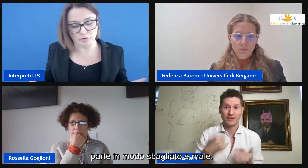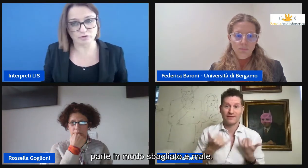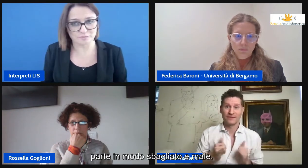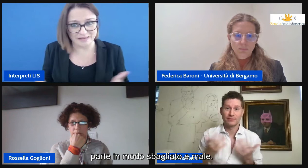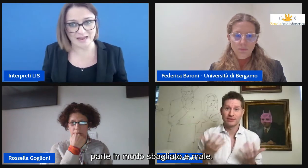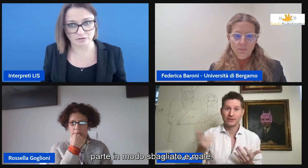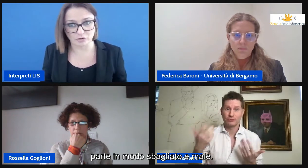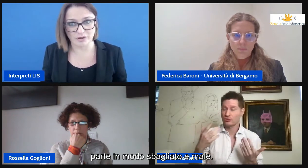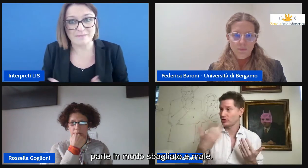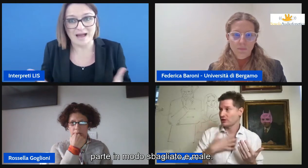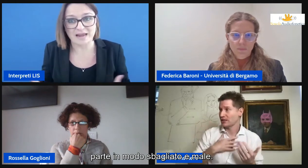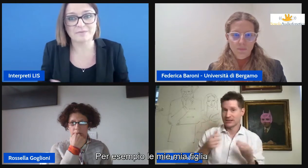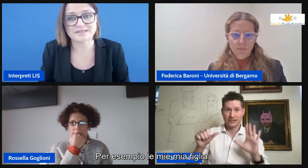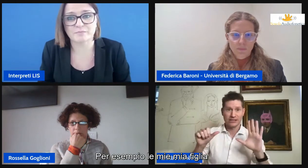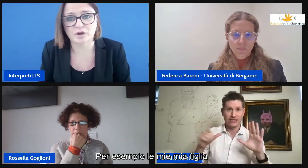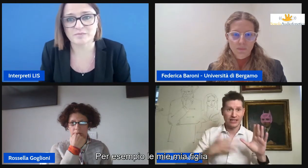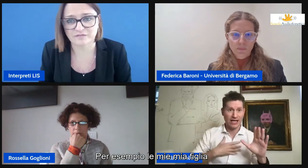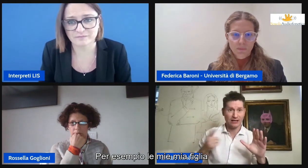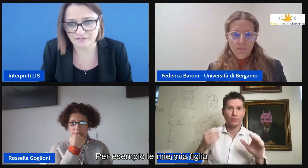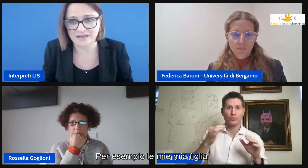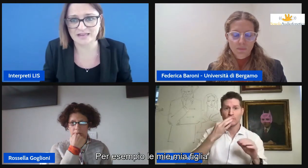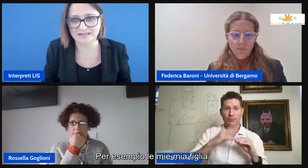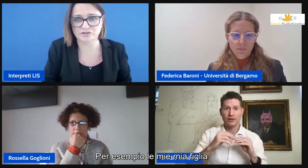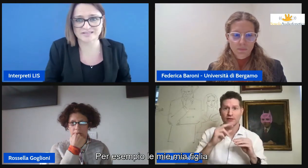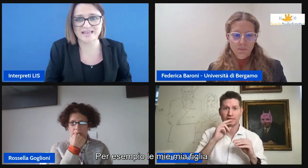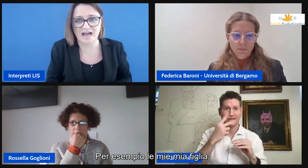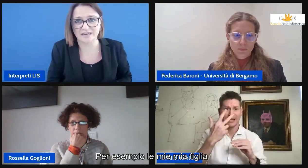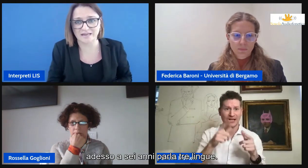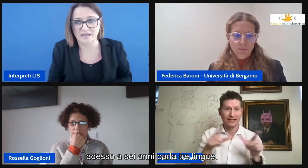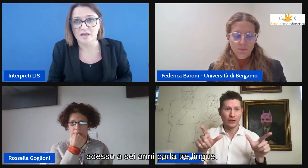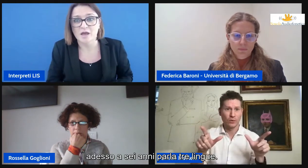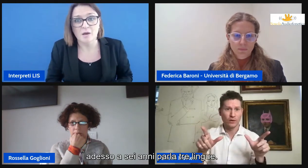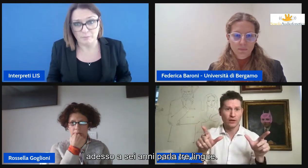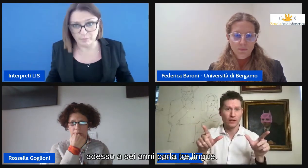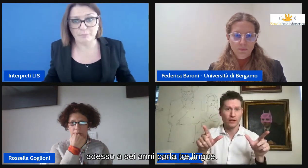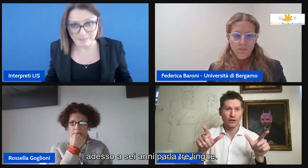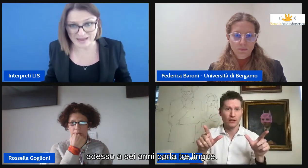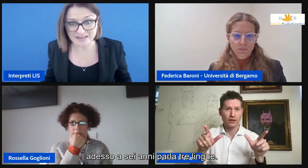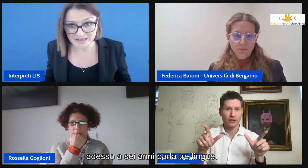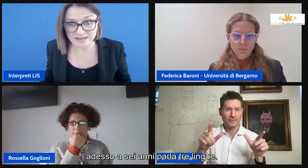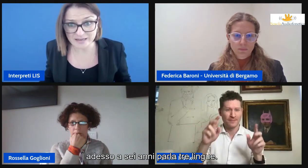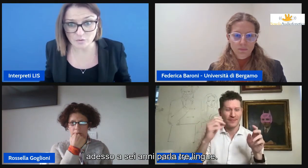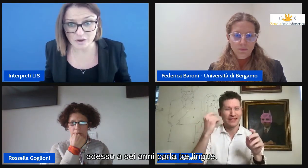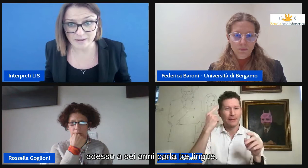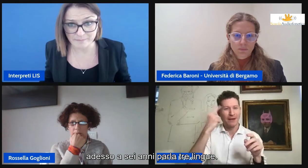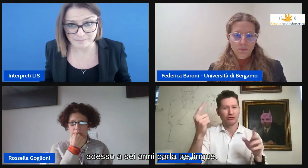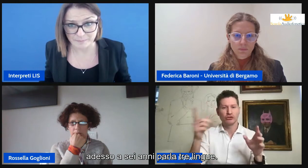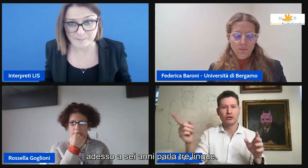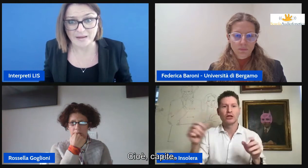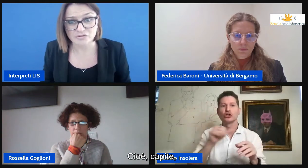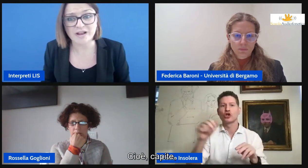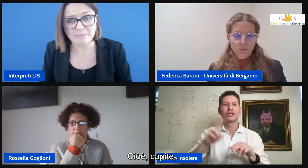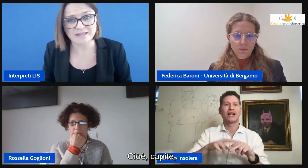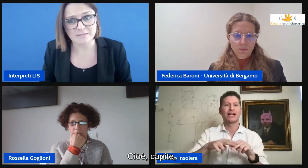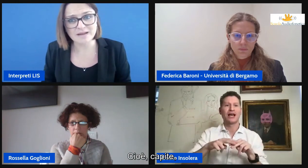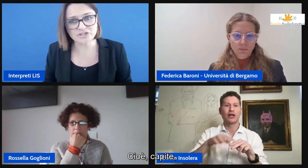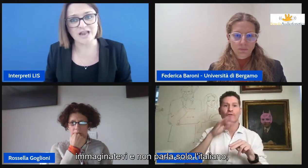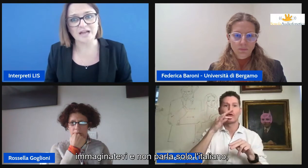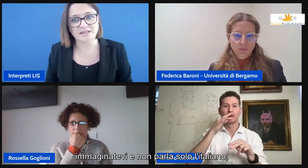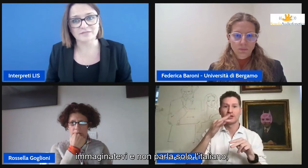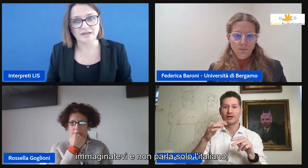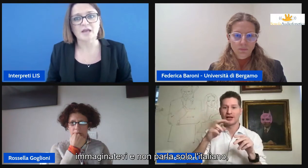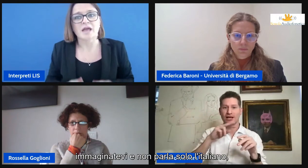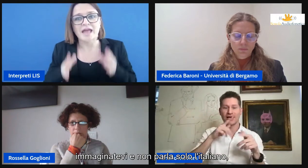si parte in modo sbagliato e male per esempio mia figlia adesso ha sei anni parla tre lingue cioè capite